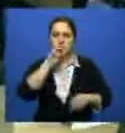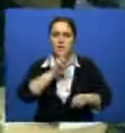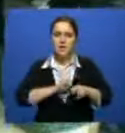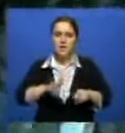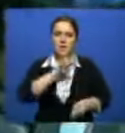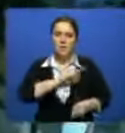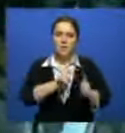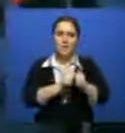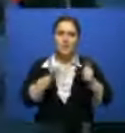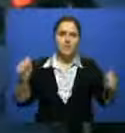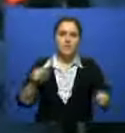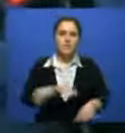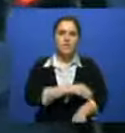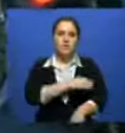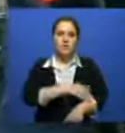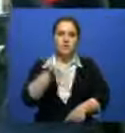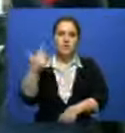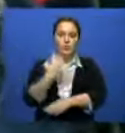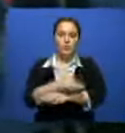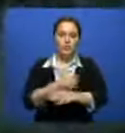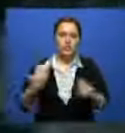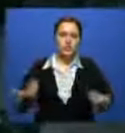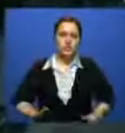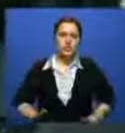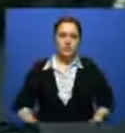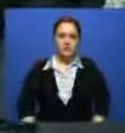потом развелся ржаной и в конце концов оказался на улице.